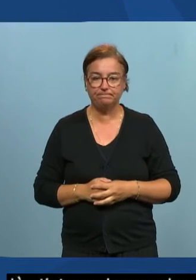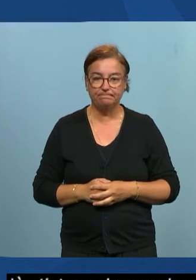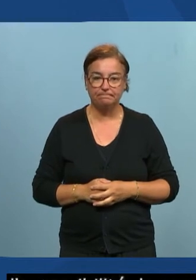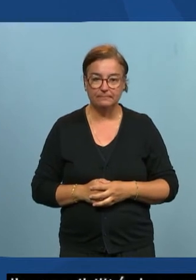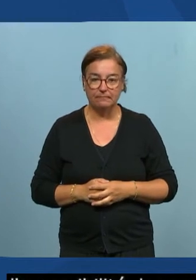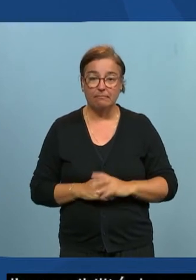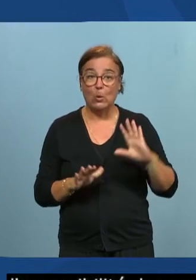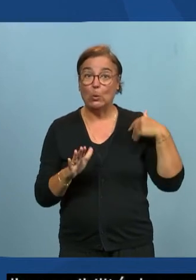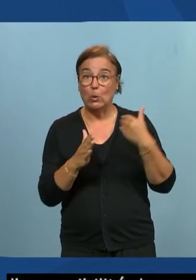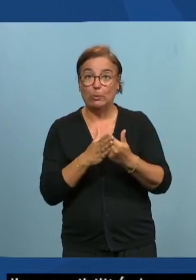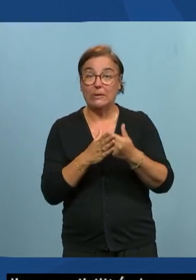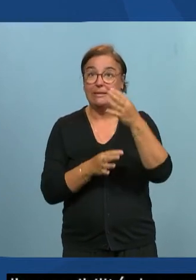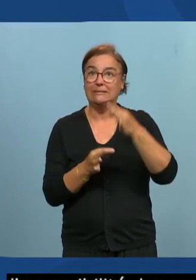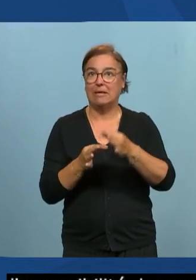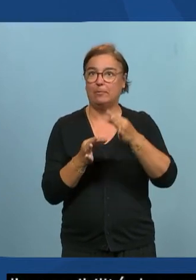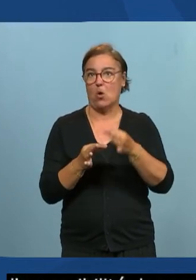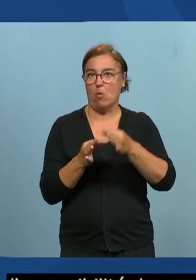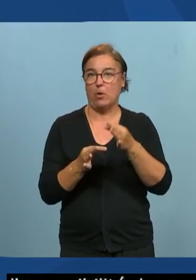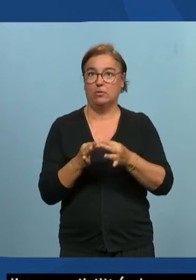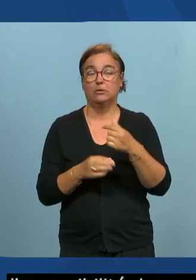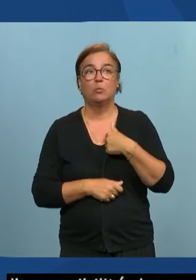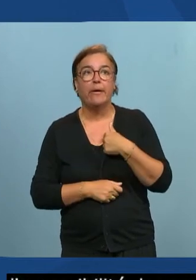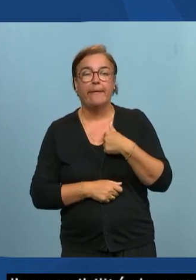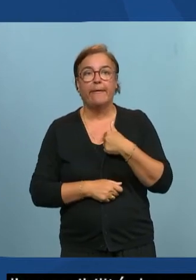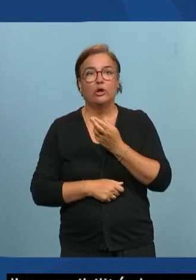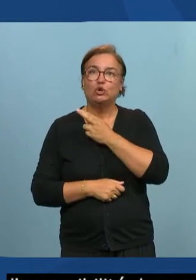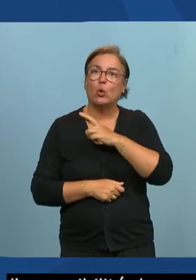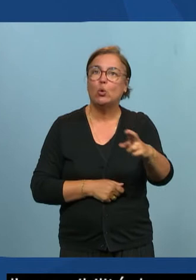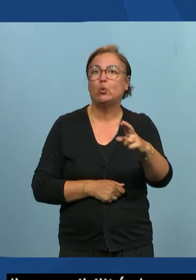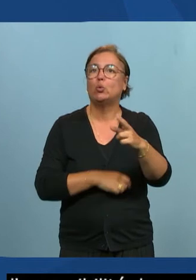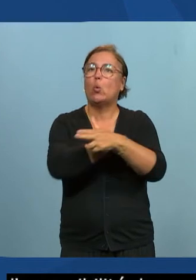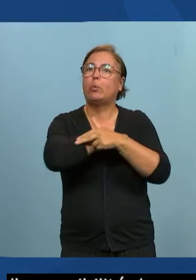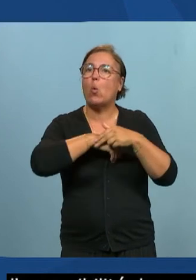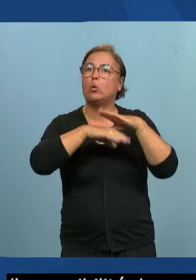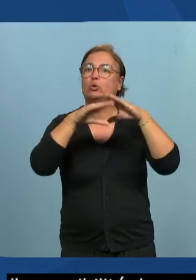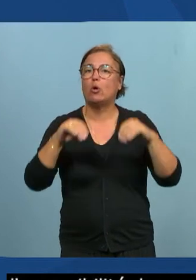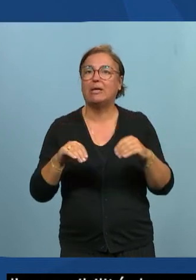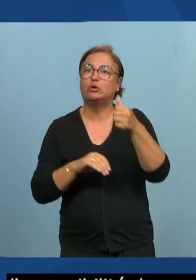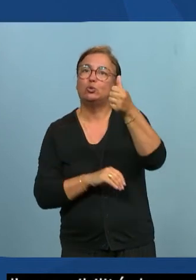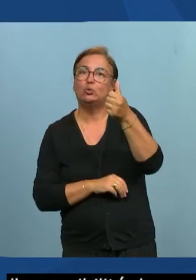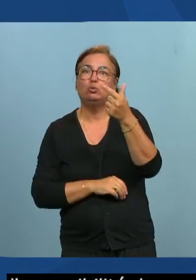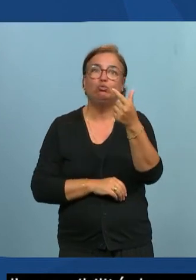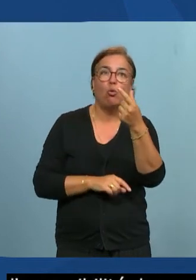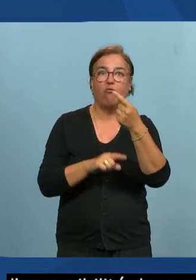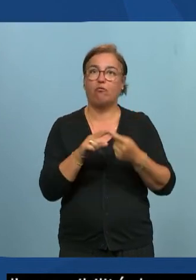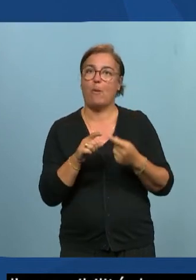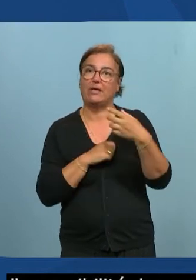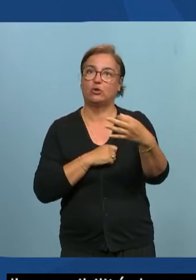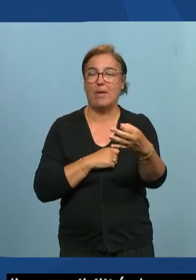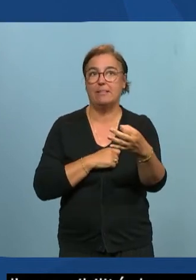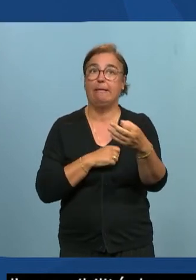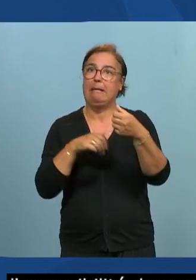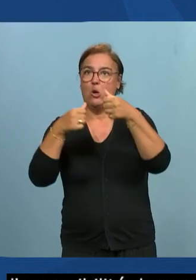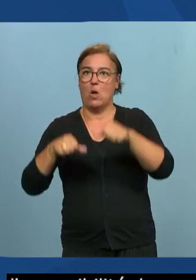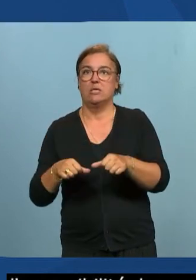depuis septembre je suis retournée au bureau une à deux fois par semaine et en télétravail donc c'est un bon en premier pour moi